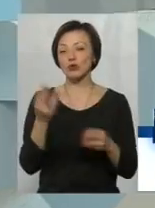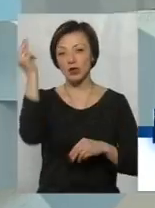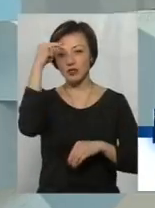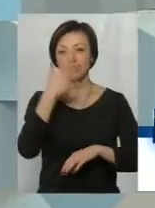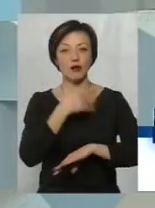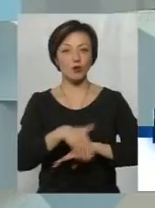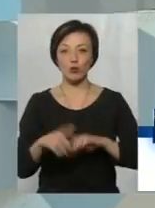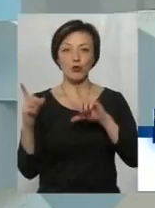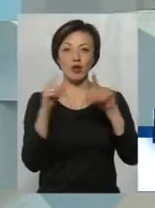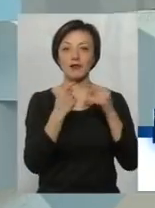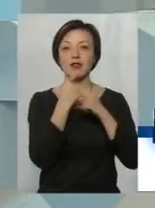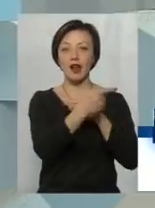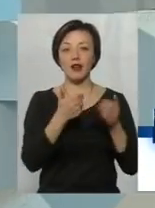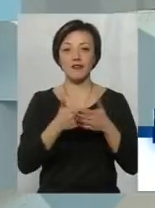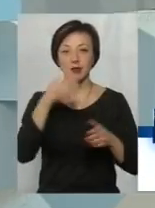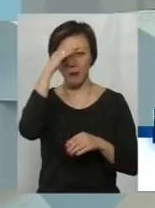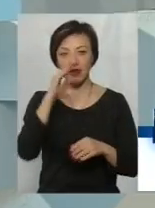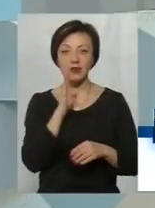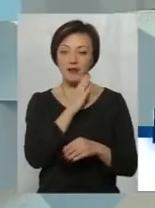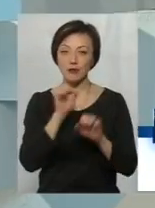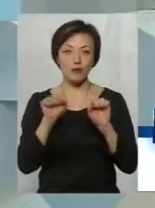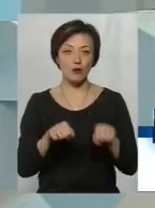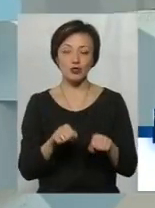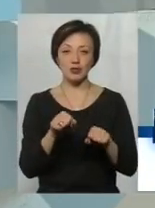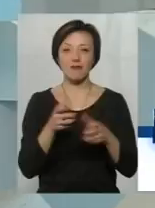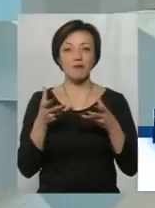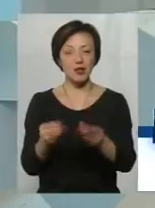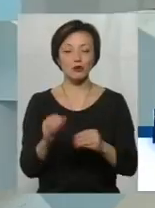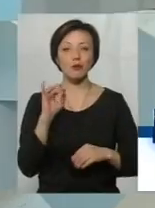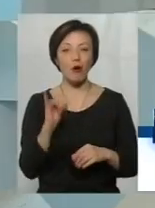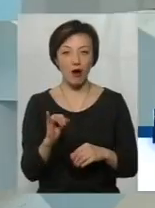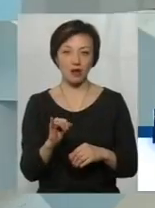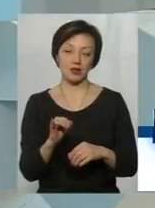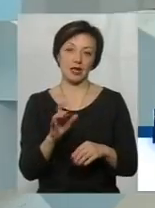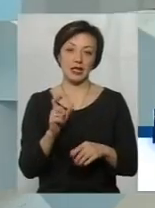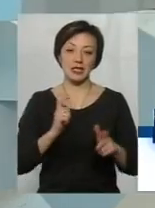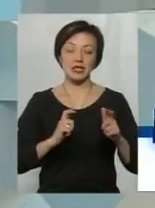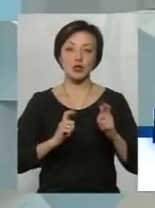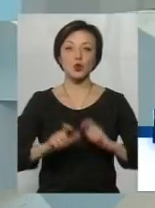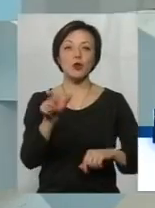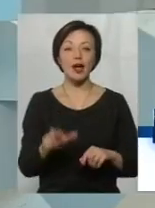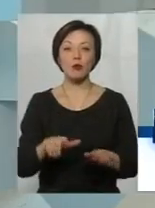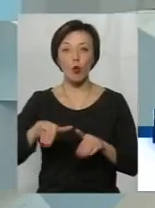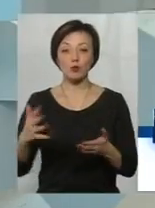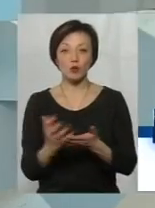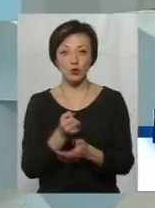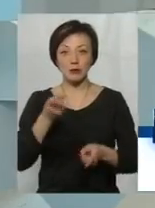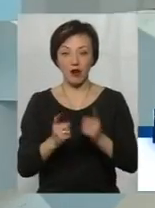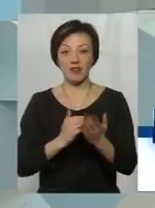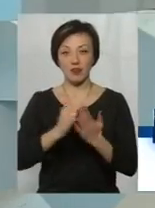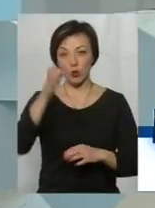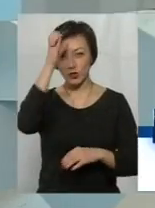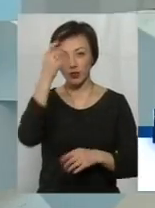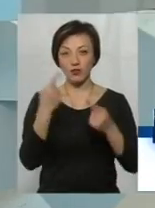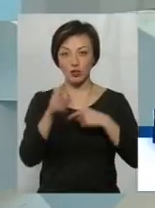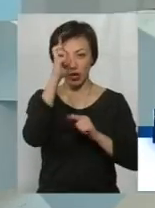кордоном, поїхати подалі від батьків, може зіграти такий певний злий жарт із абітурієнтом, який потім здобуде справді вищу освіту